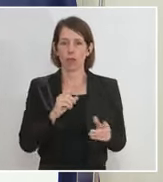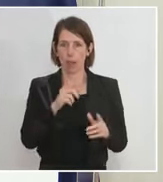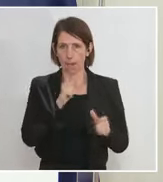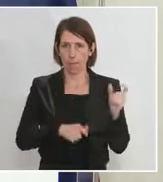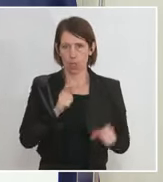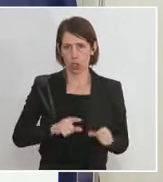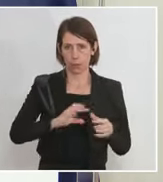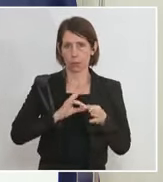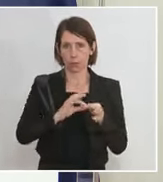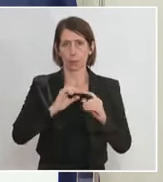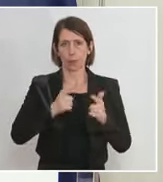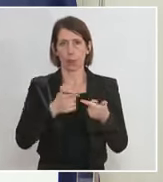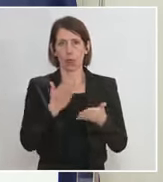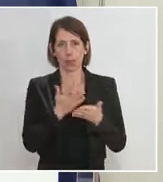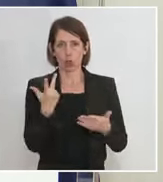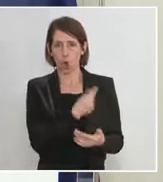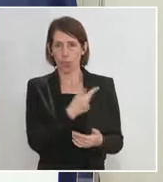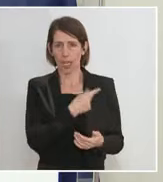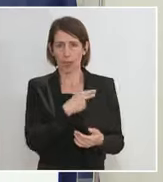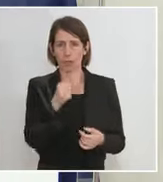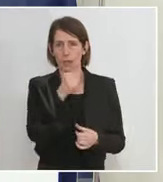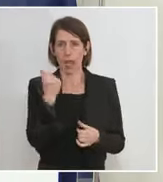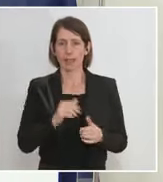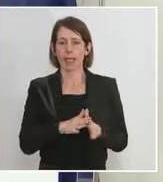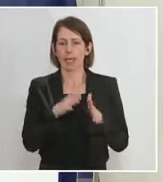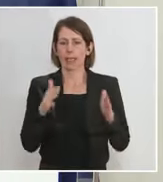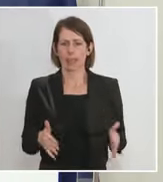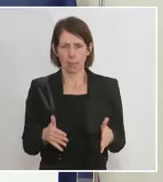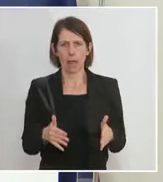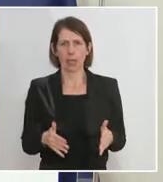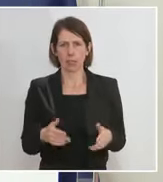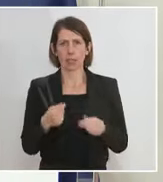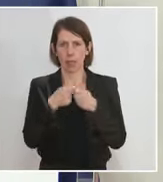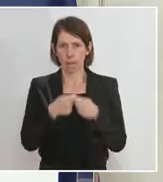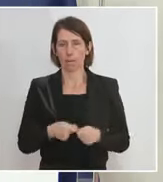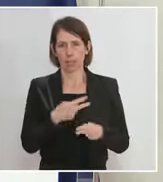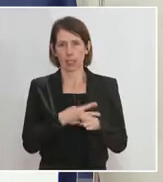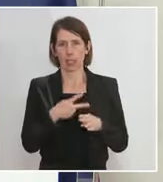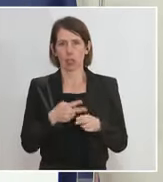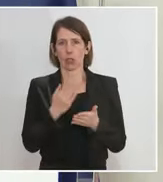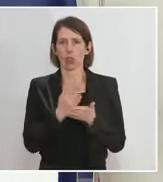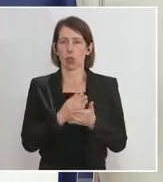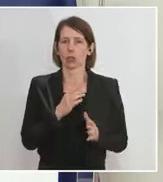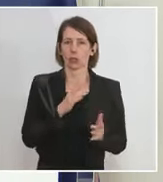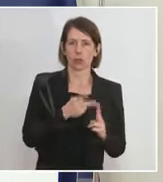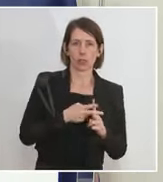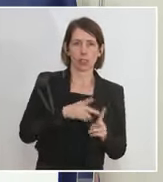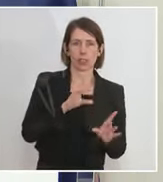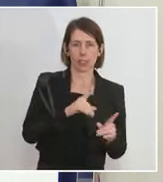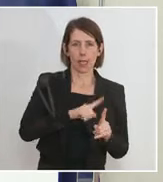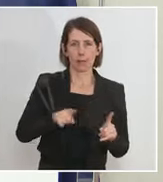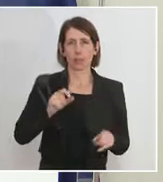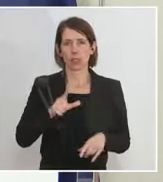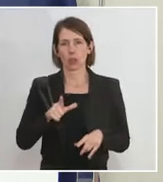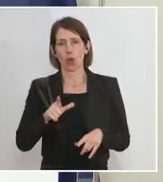bereits geimpft worden? Dann sehen Sie, dass in der Masse der Mitgliedsstaaten derzeit zwischen 10 und 12 Impfungen pro 100